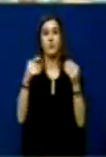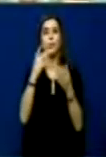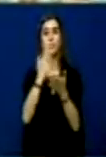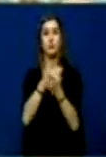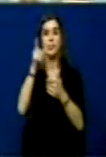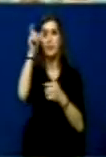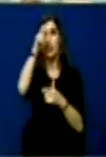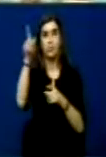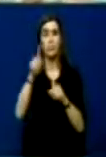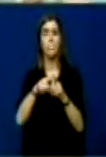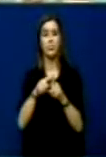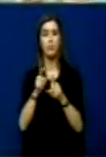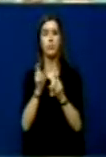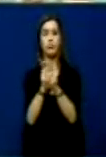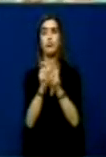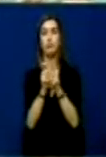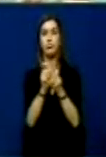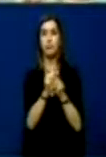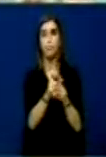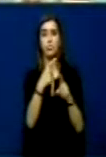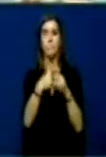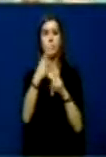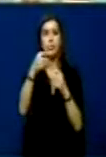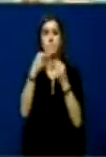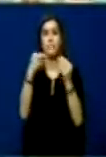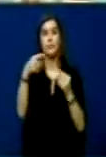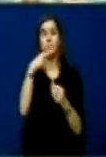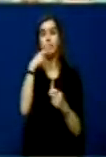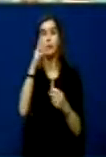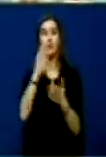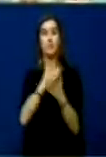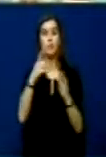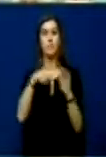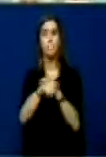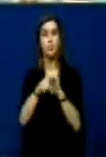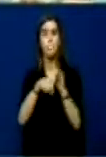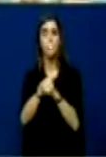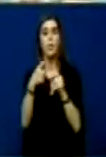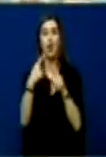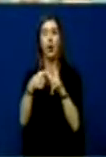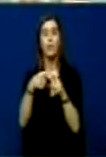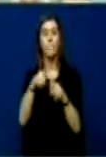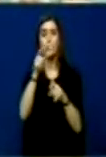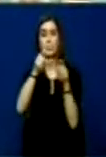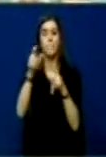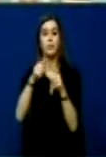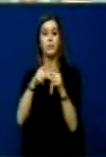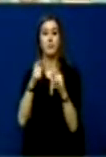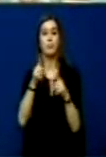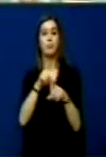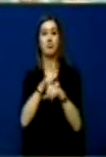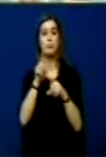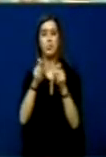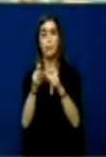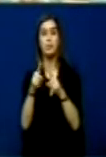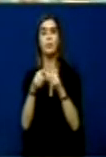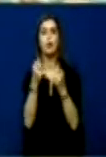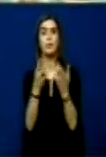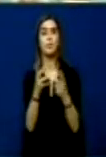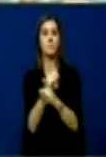djekur nga sërbë dhe se ata ishën duke ikur, kur disa nga pashka djetarët e tyre u mbytën në lume.